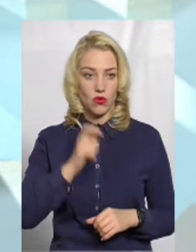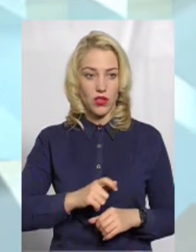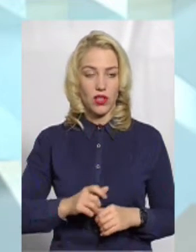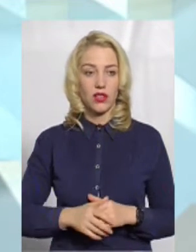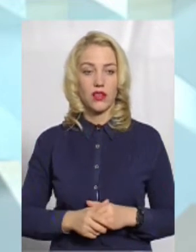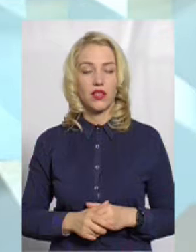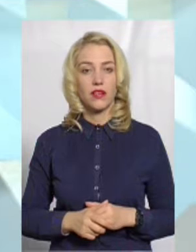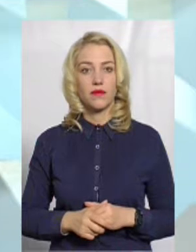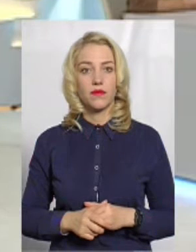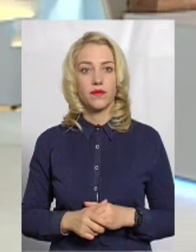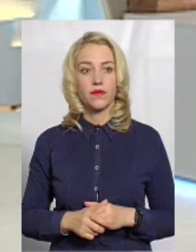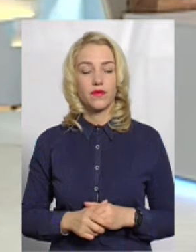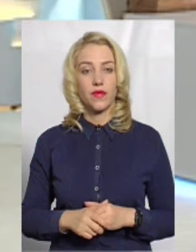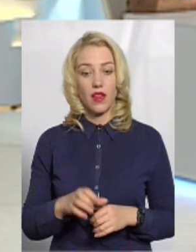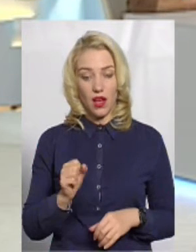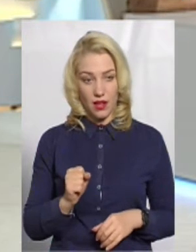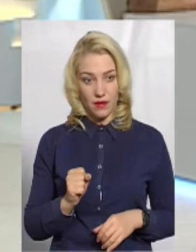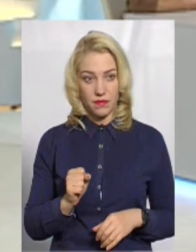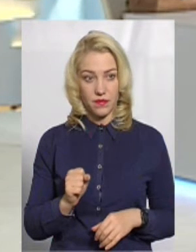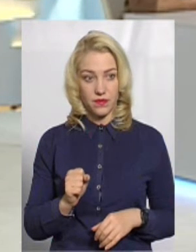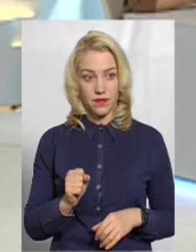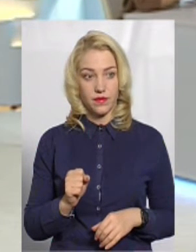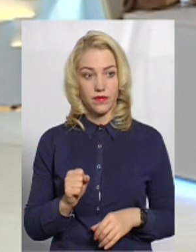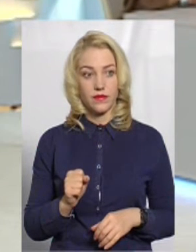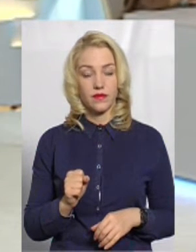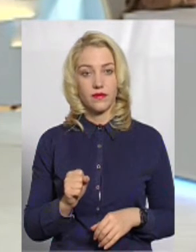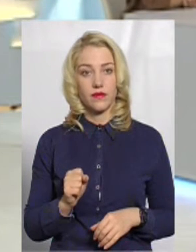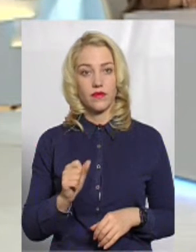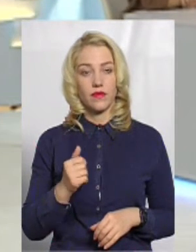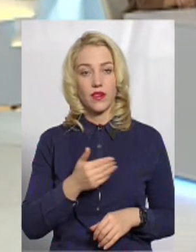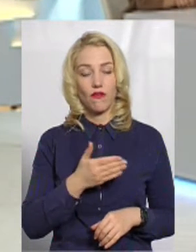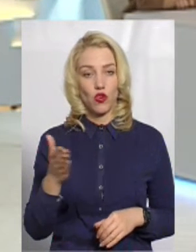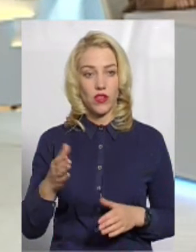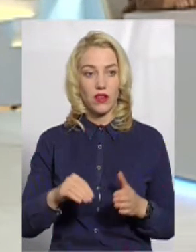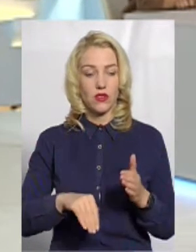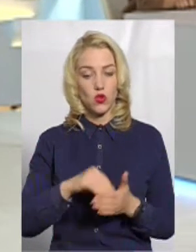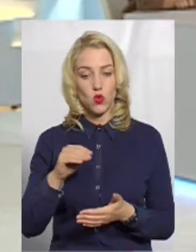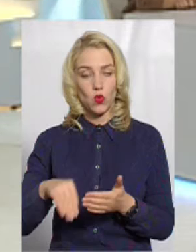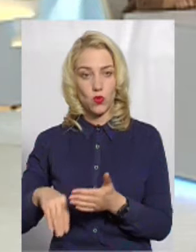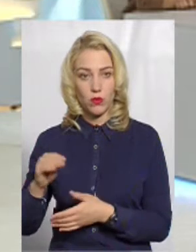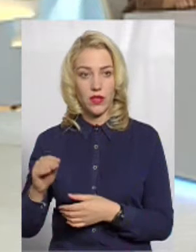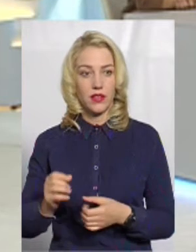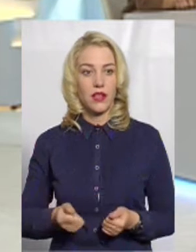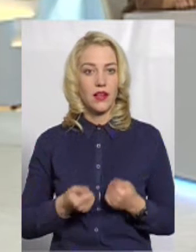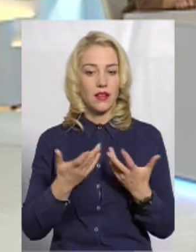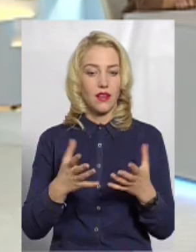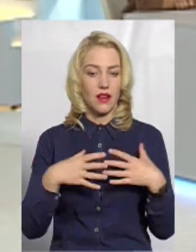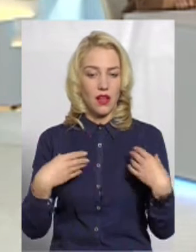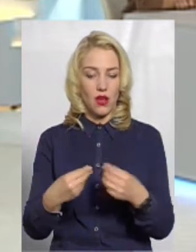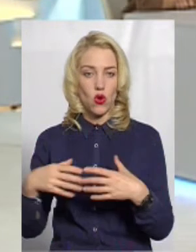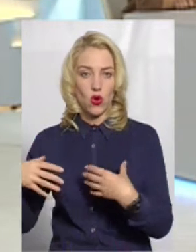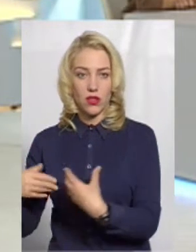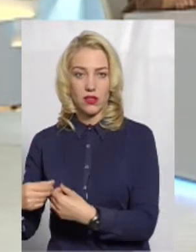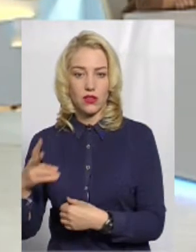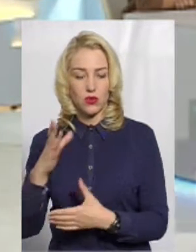і вони скуплять кілька родин, які